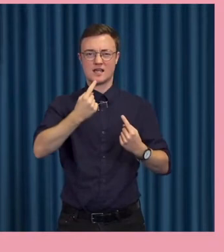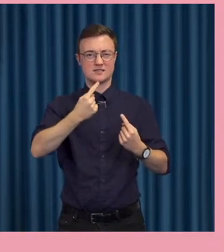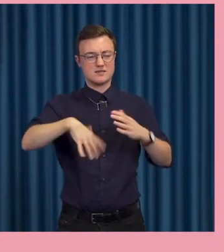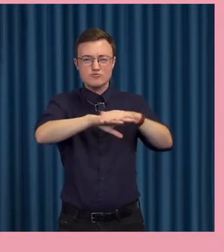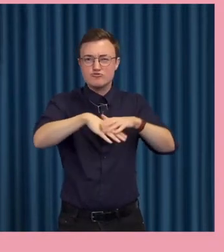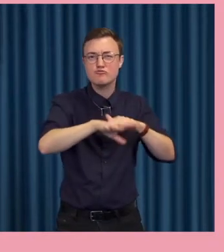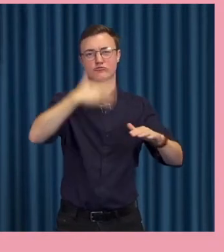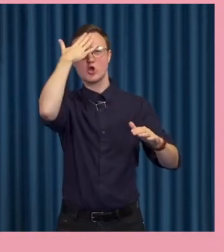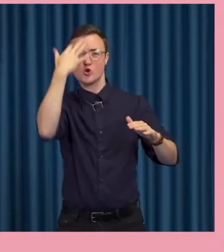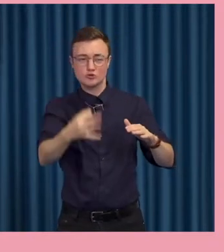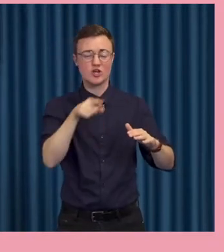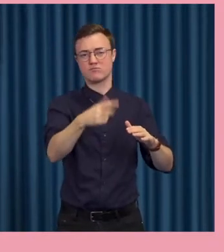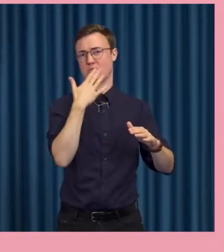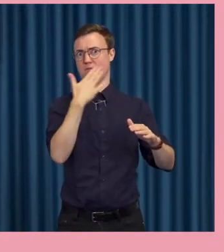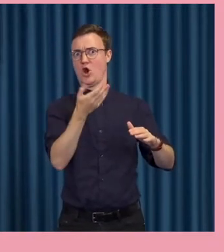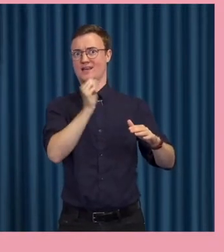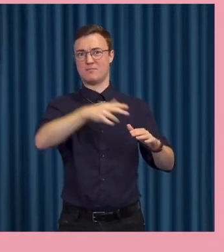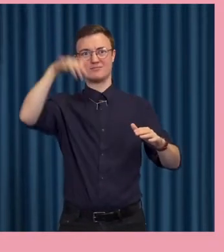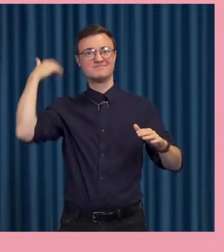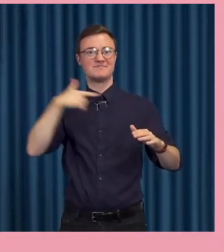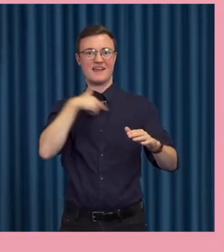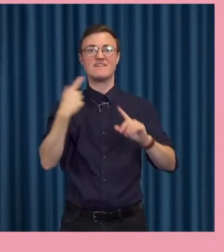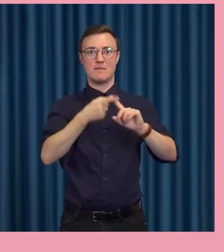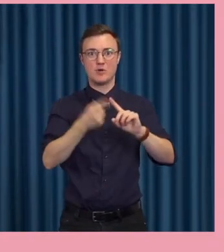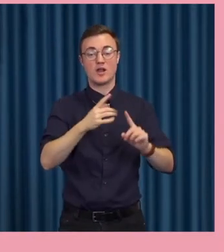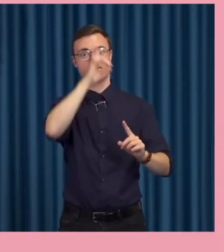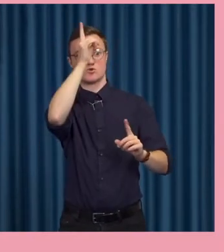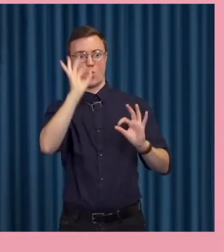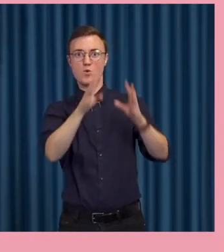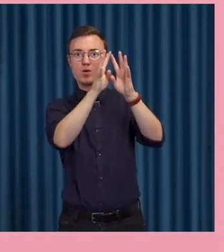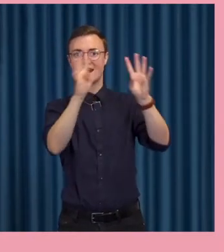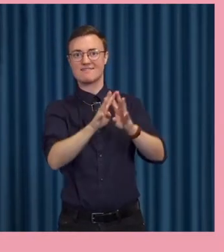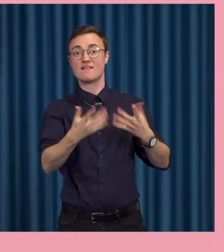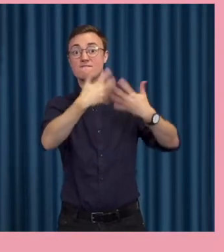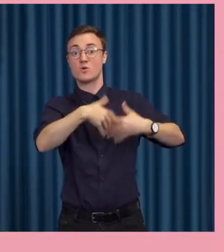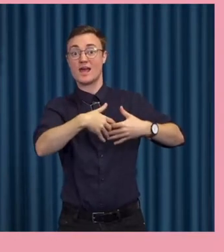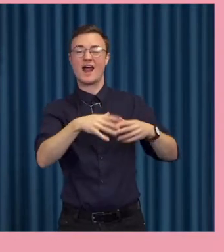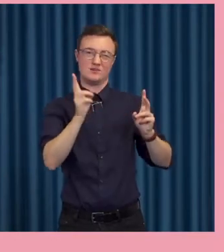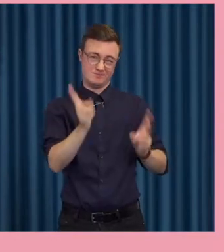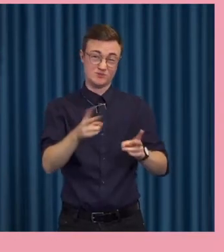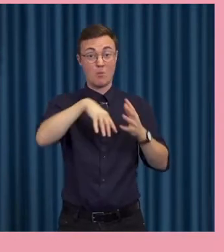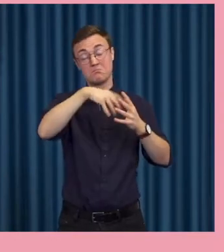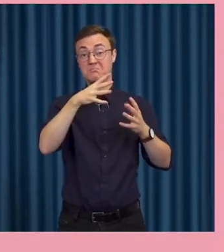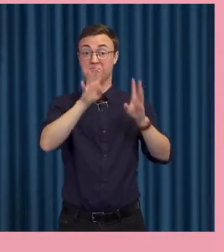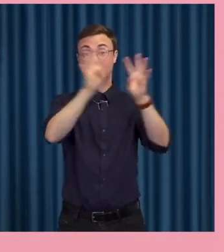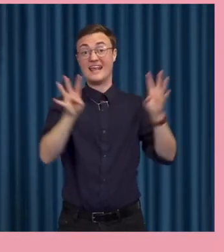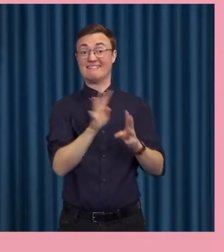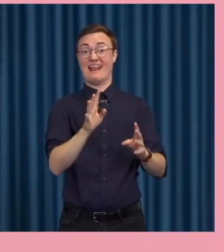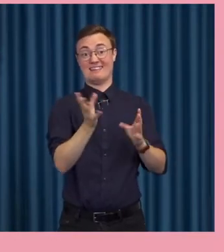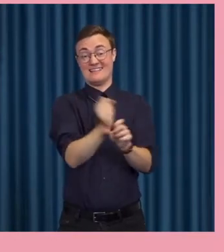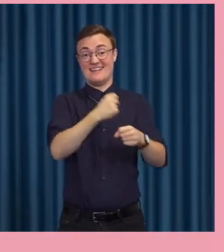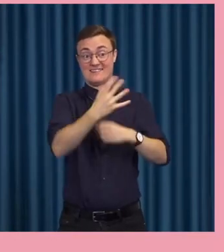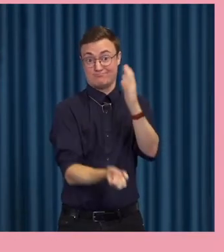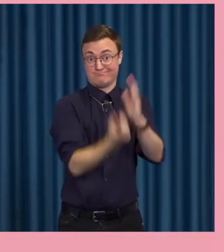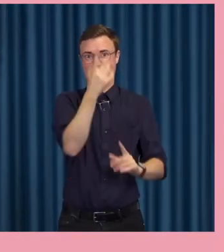Det var det lyckade exemplet när vi först började förstå internet. Lite som när internetstiftelsen skapades. Den tidens